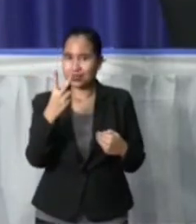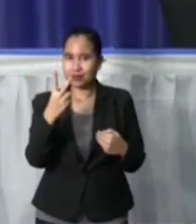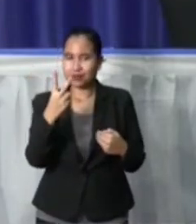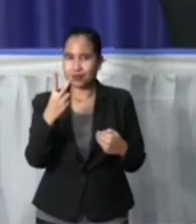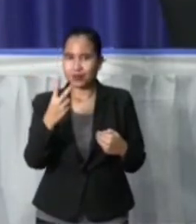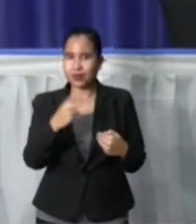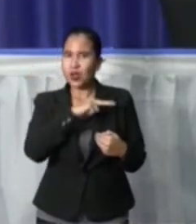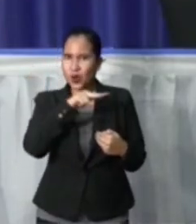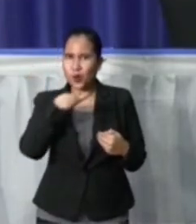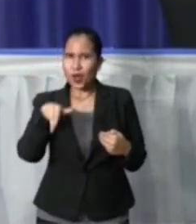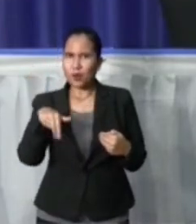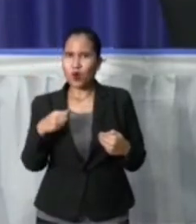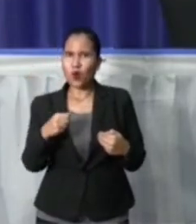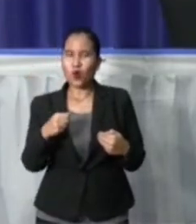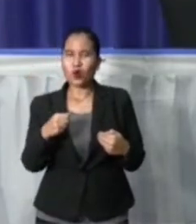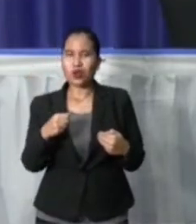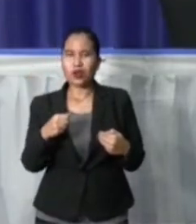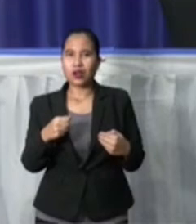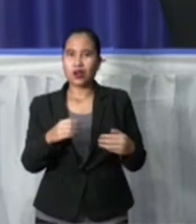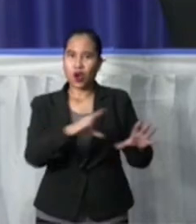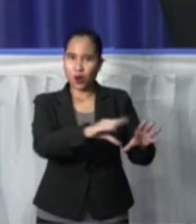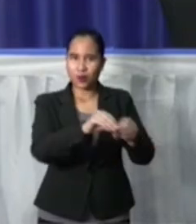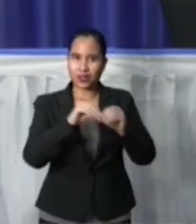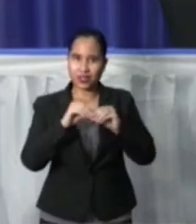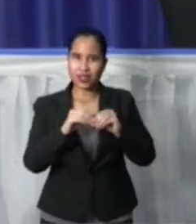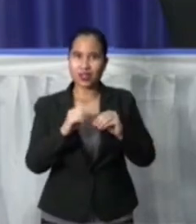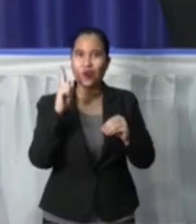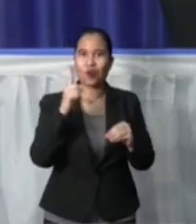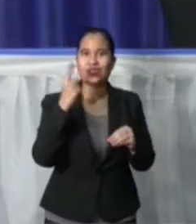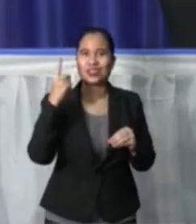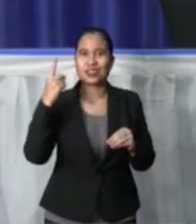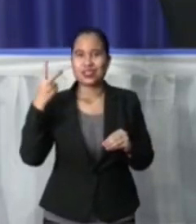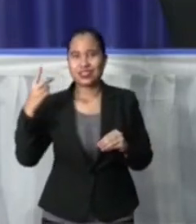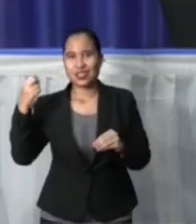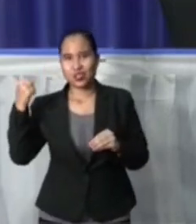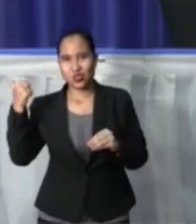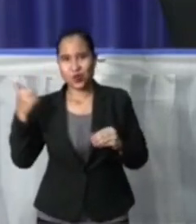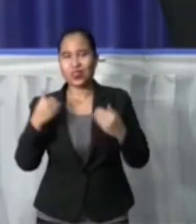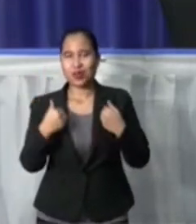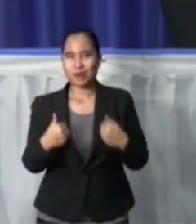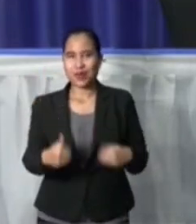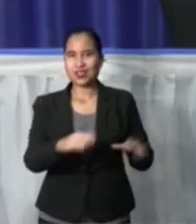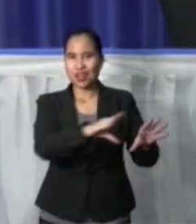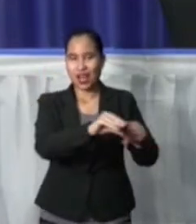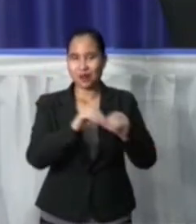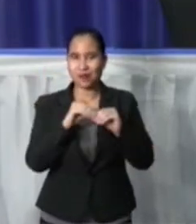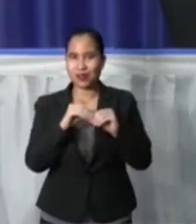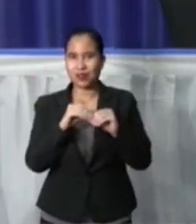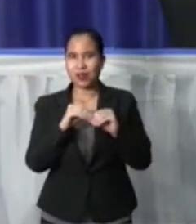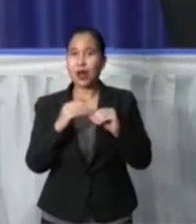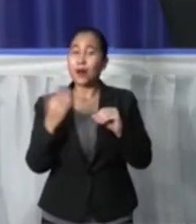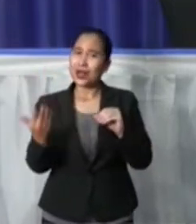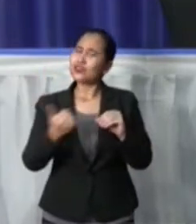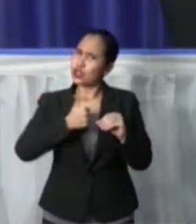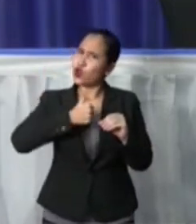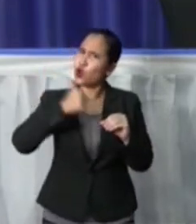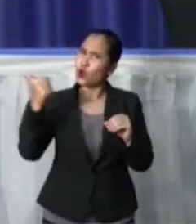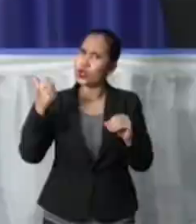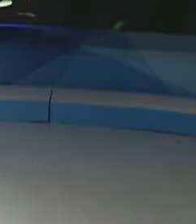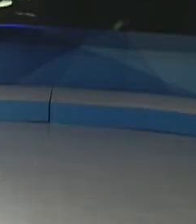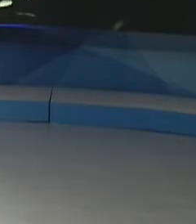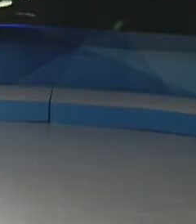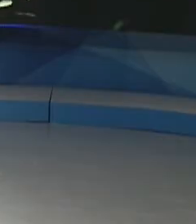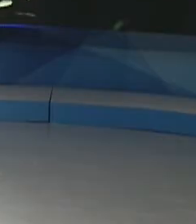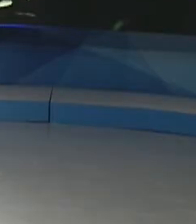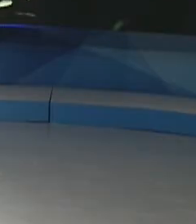opgetreden tegen mensen hoor. Zoals ik zei, we hebben 26 mensen opgebracht. Maar de mensen hadden dus wel een valide reden om op straat te